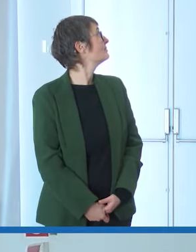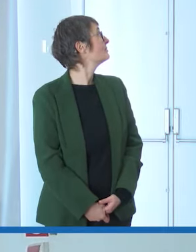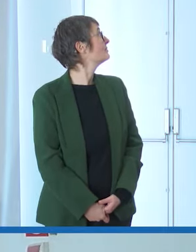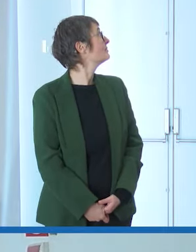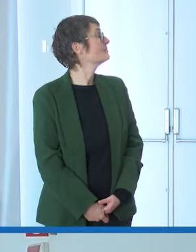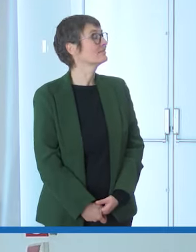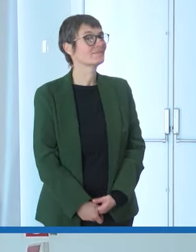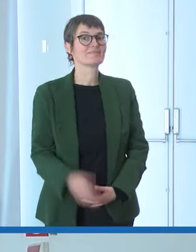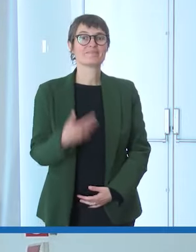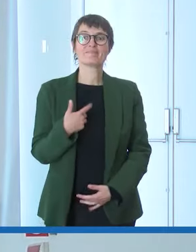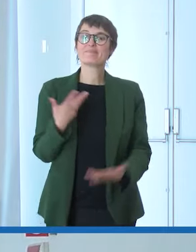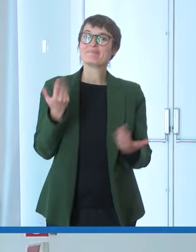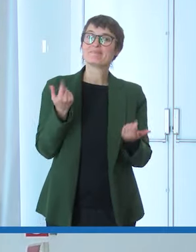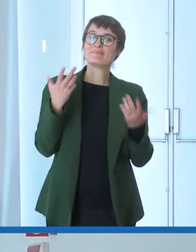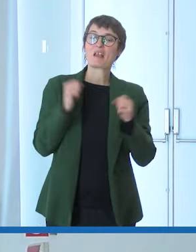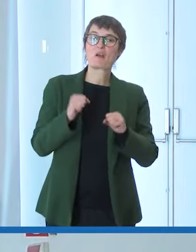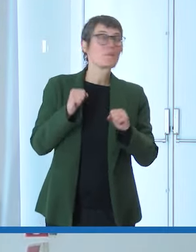ciao com'è andata